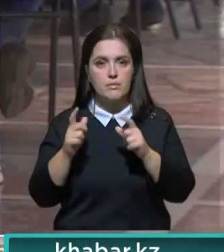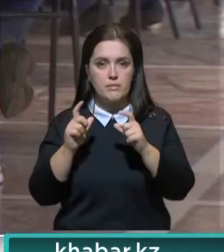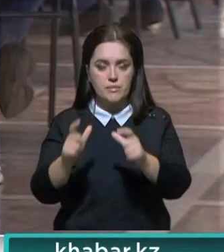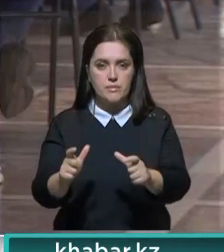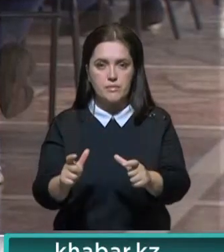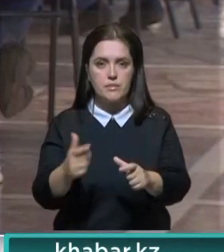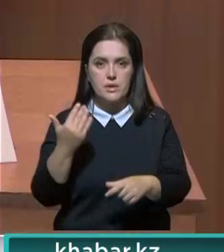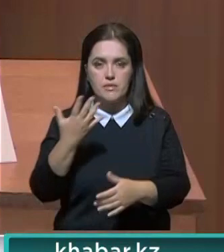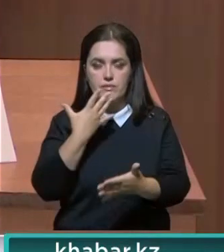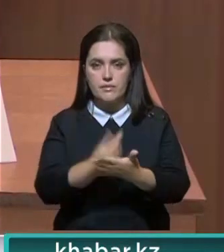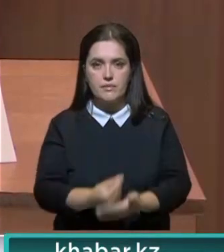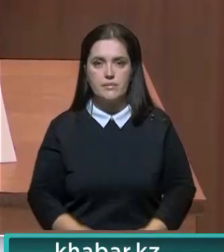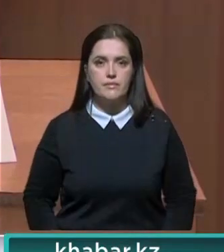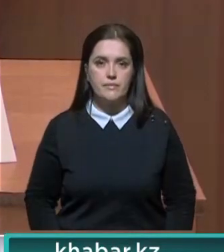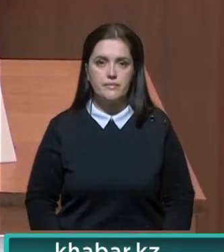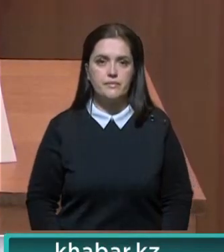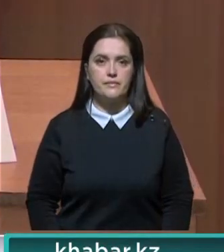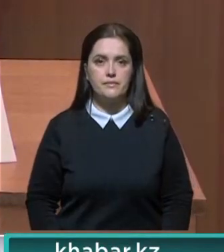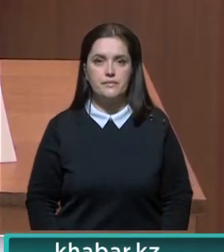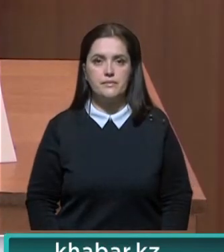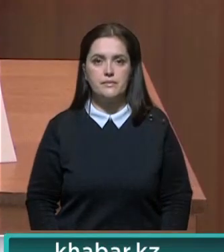государством по именным ваучерам.